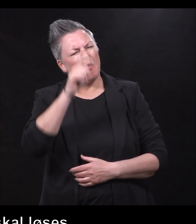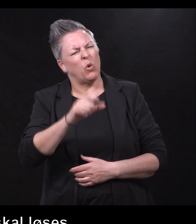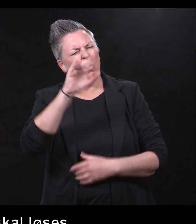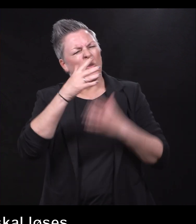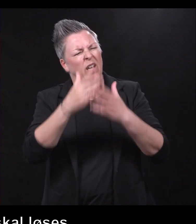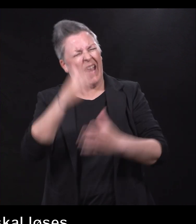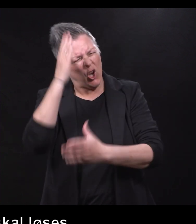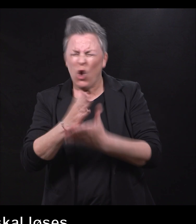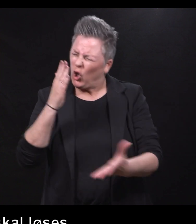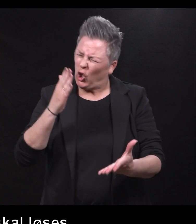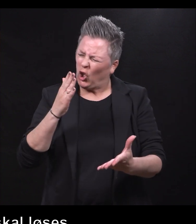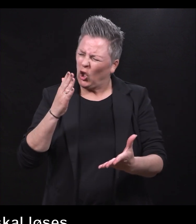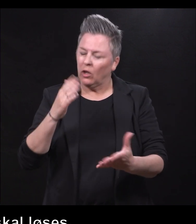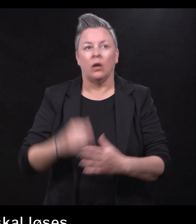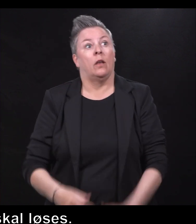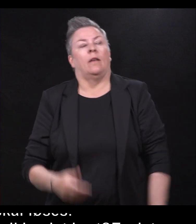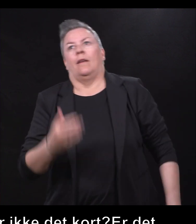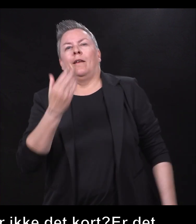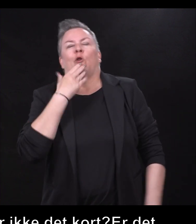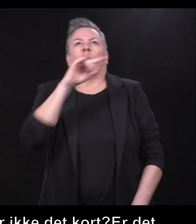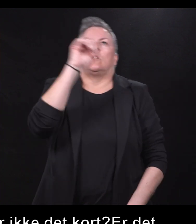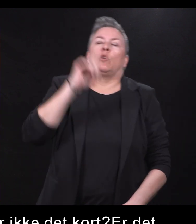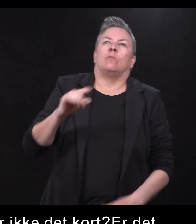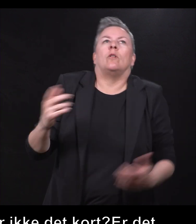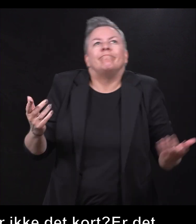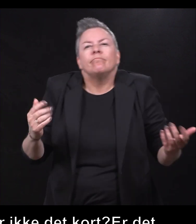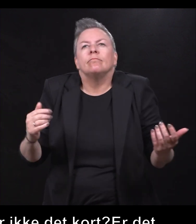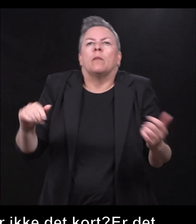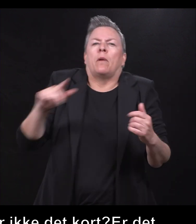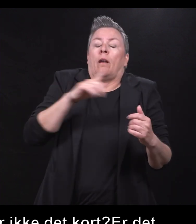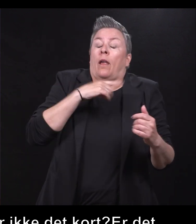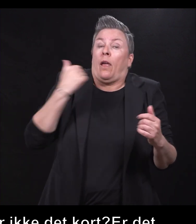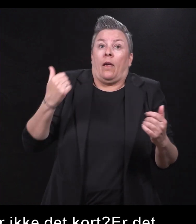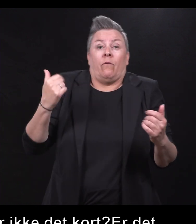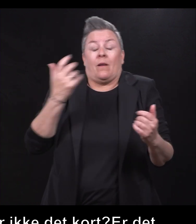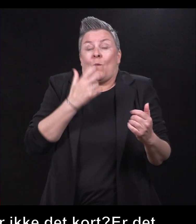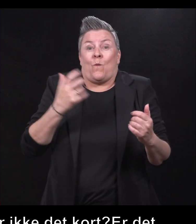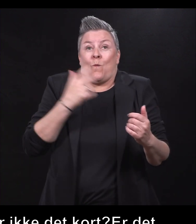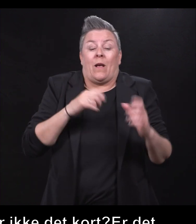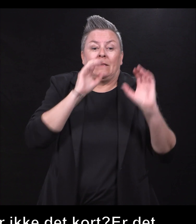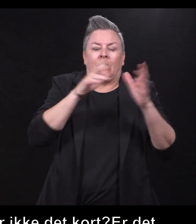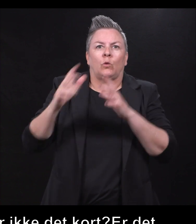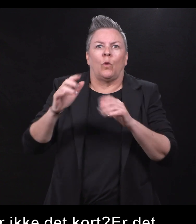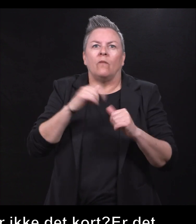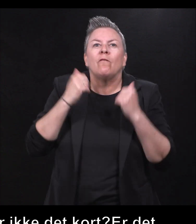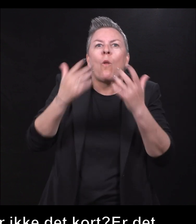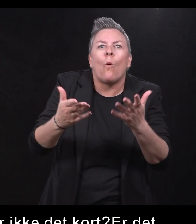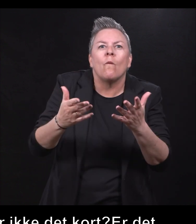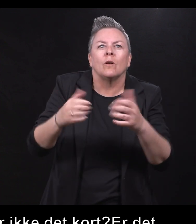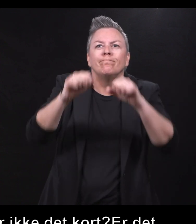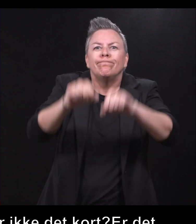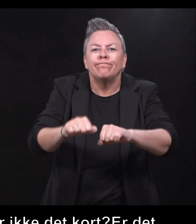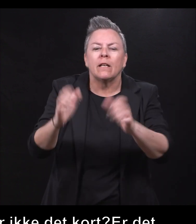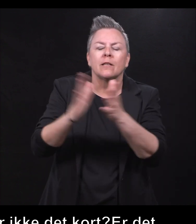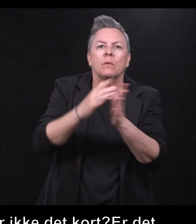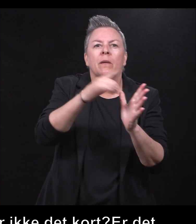nok? Godt spørsmål. Men jeg tenker vi er jo i en privilegiert situasjon hvor vi faktisk får lov å være med de fantastiske ungdommene